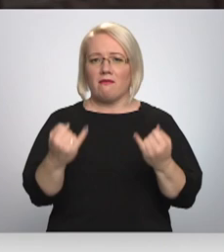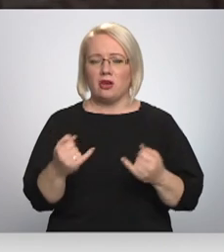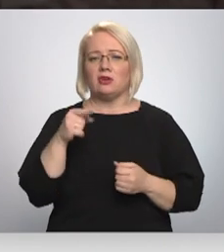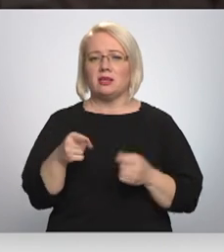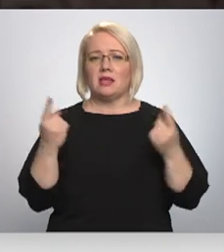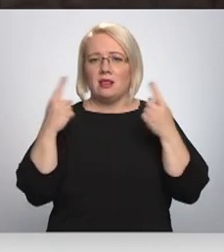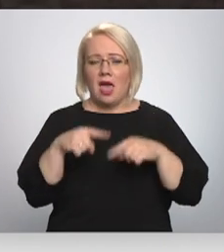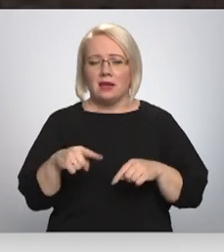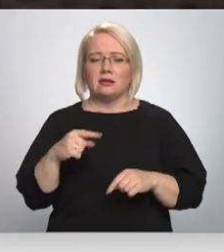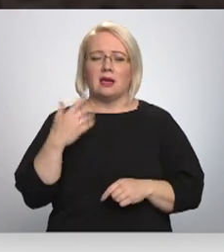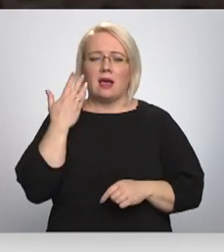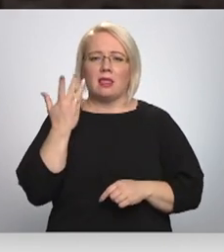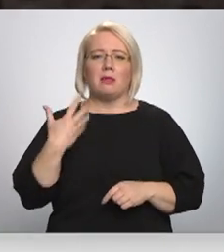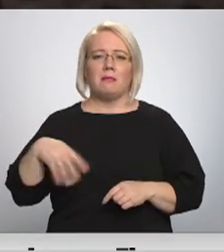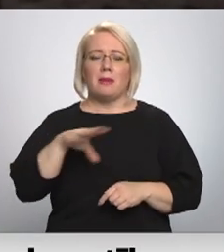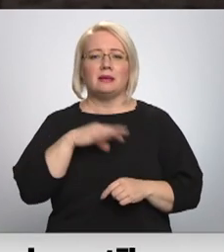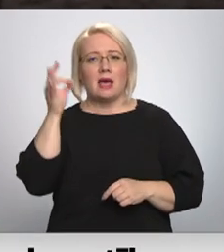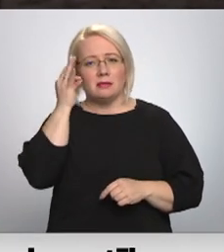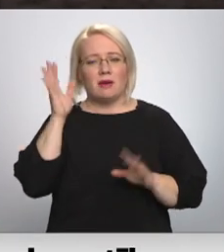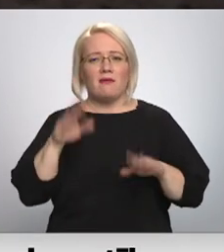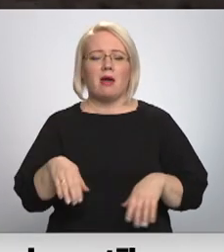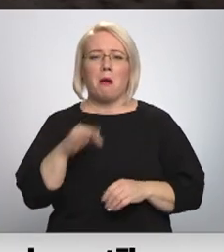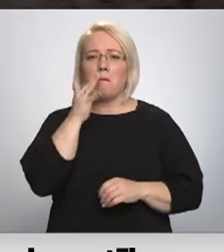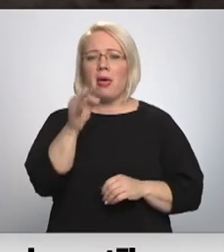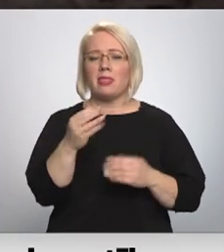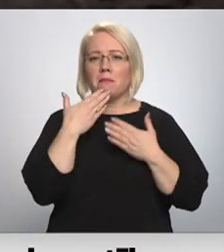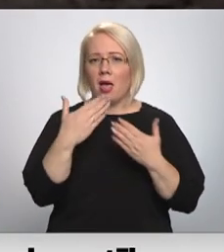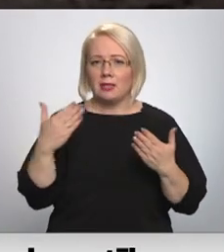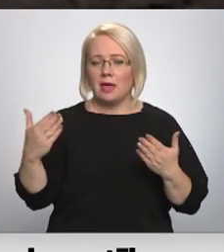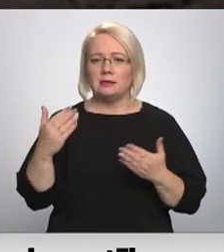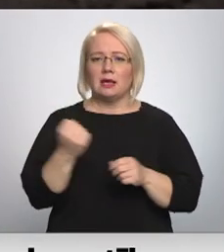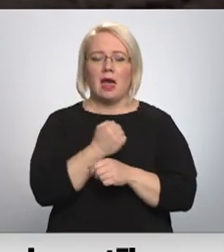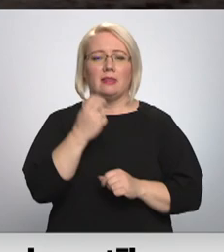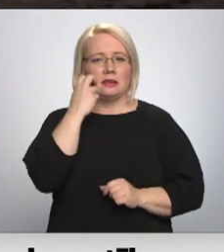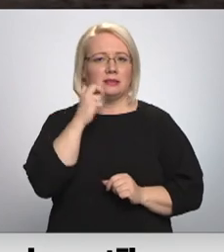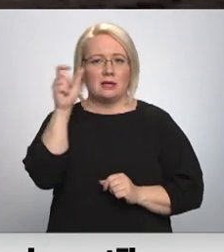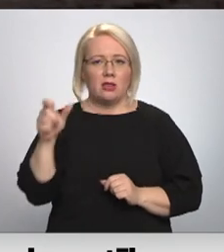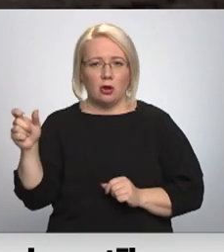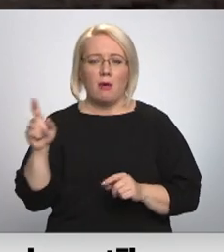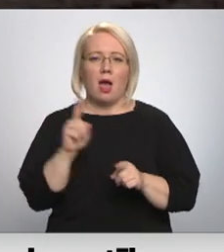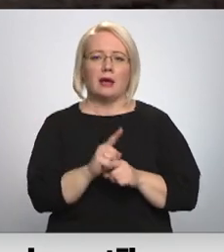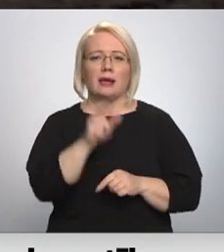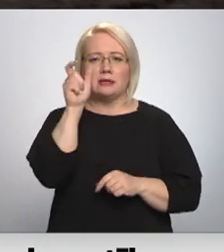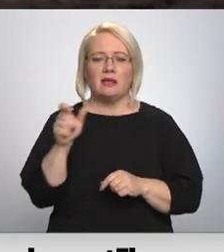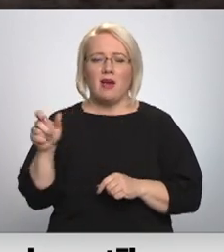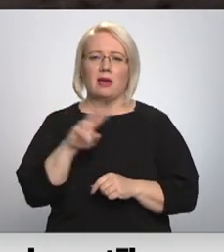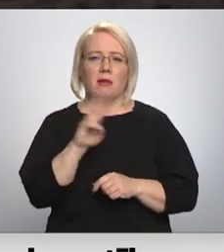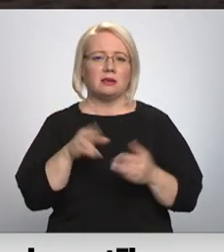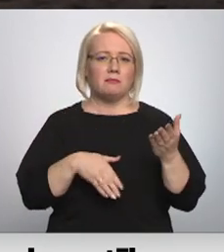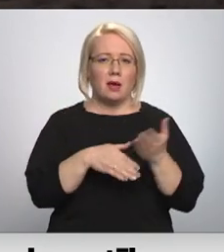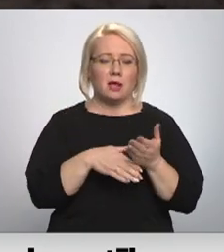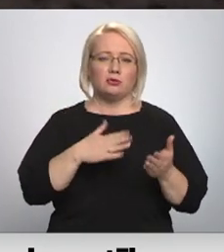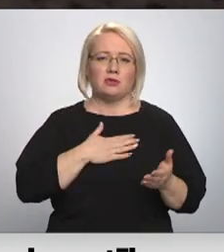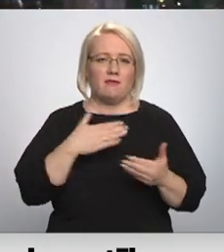kad mēs atceramies par pilnīgi visiem, kad mēs varam pateikt paldies, gan seņoriem, gan cilvēkiem, kur nāk palīgā, gan, protams, saviem